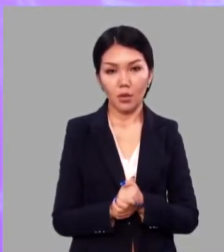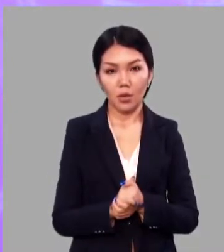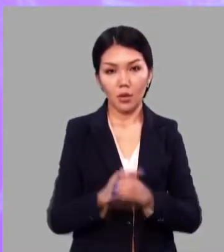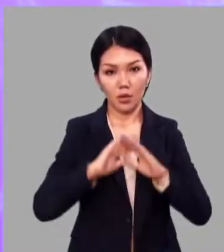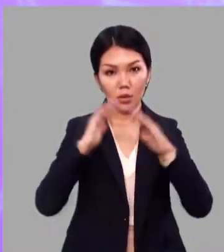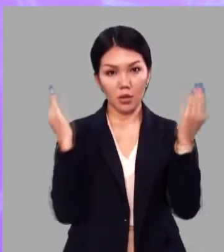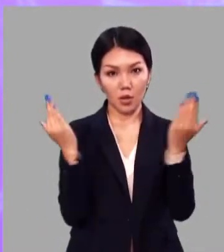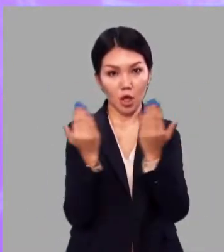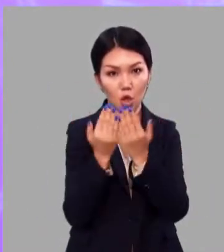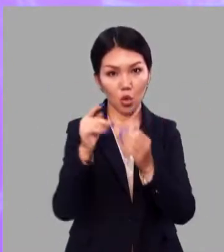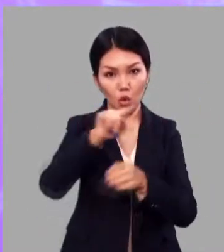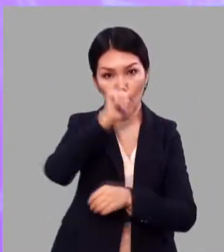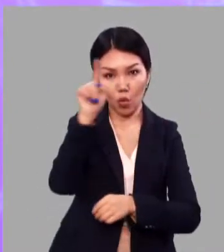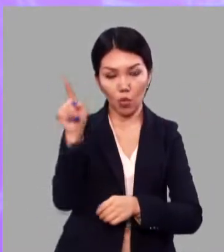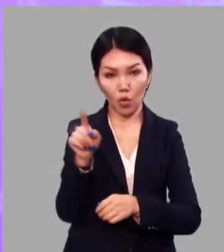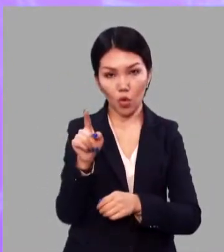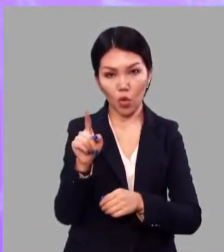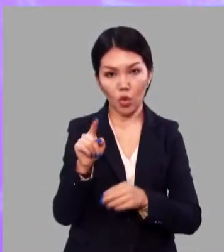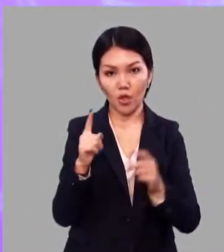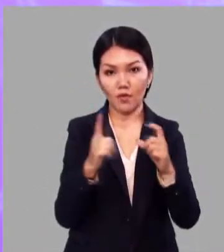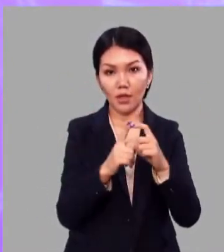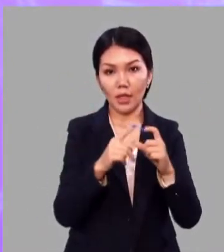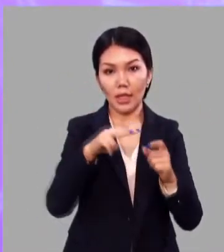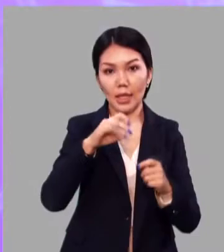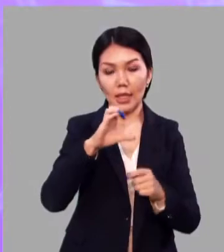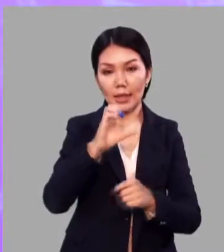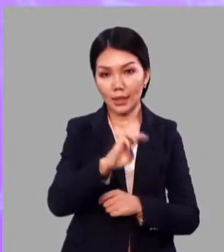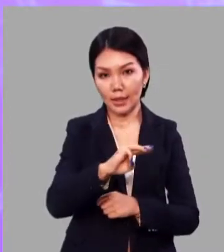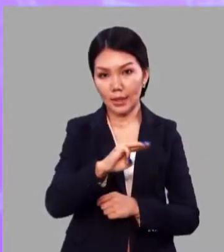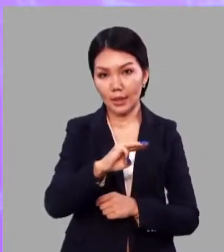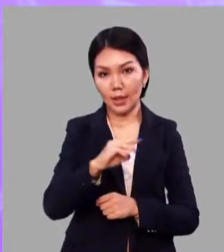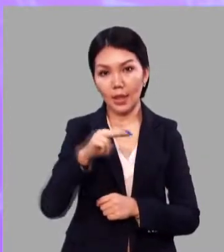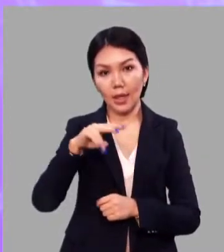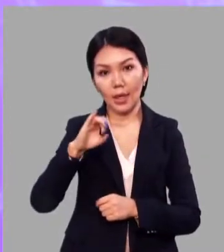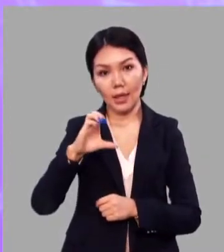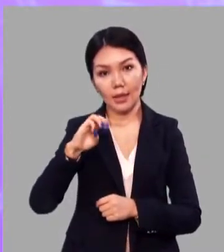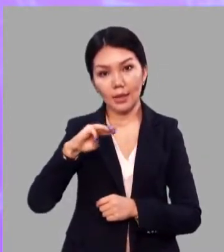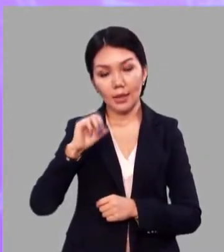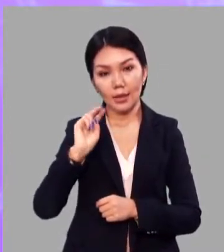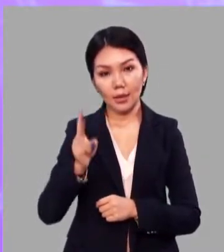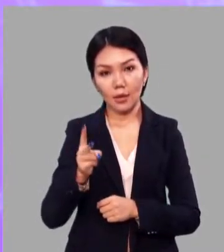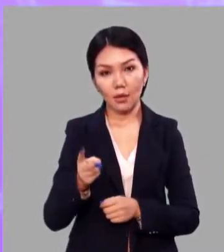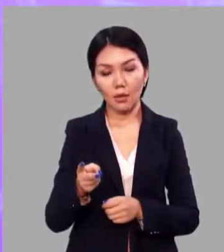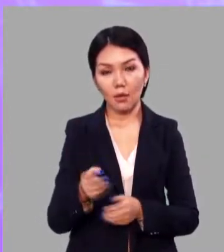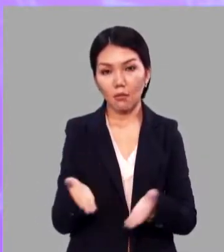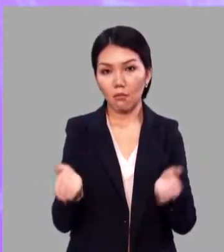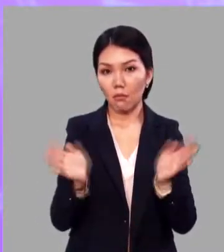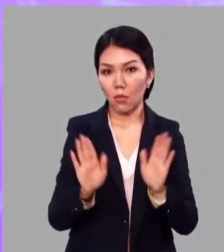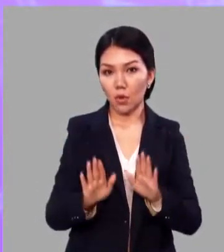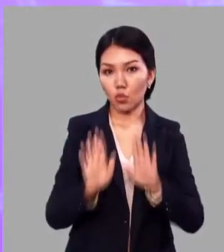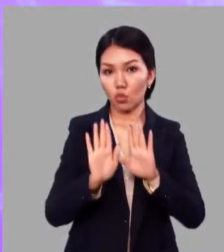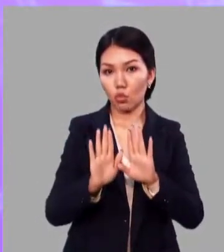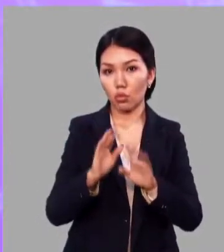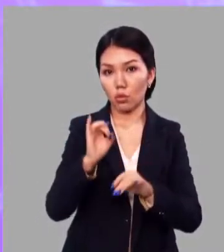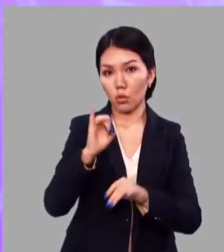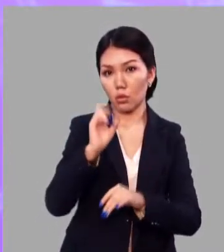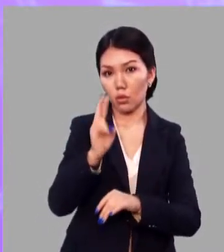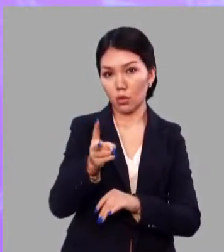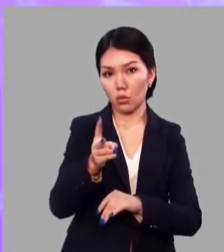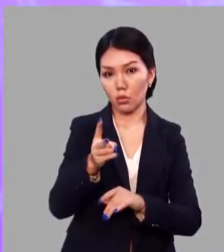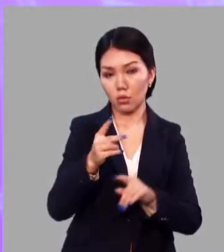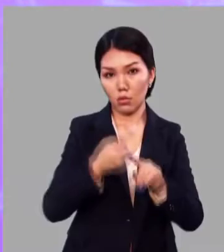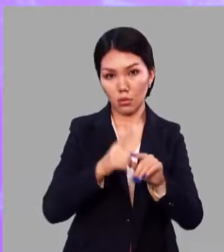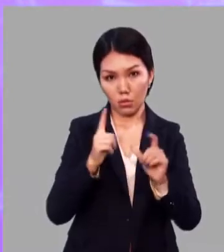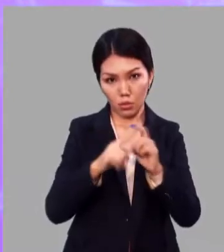Закроем корень в словах «лист», «листик». Осталось только «ик».